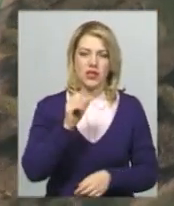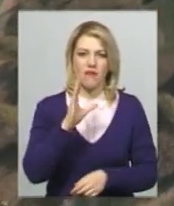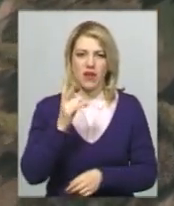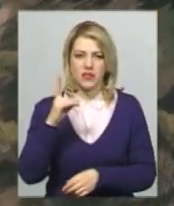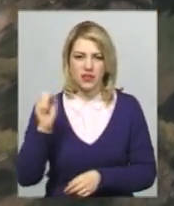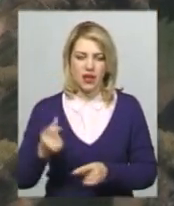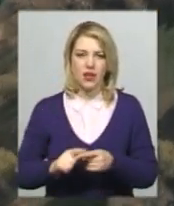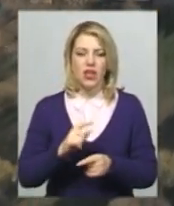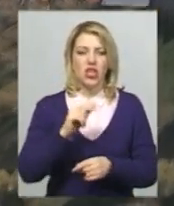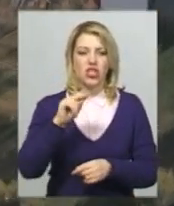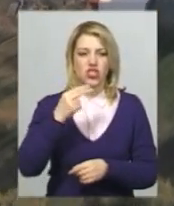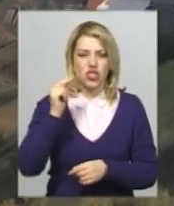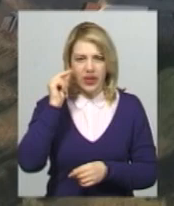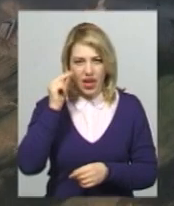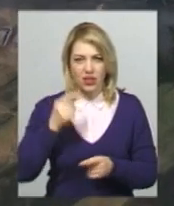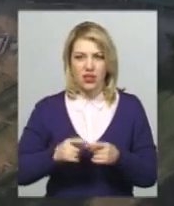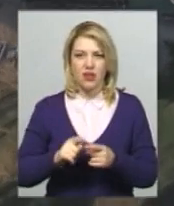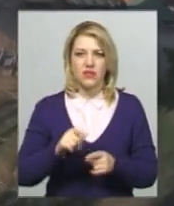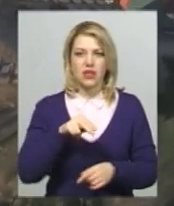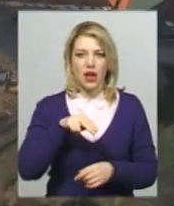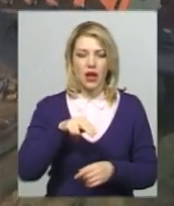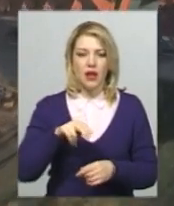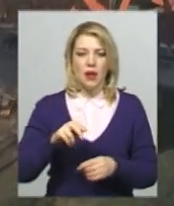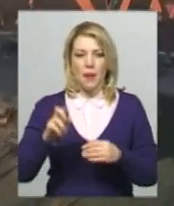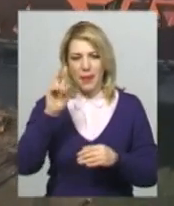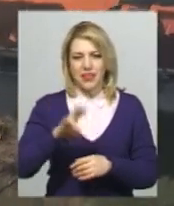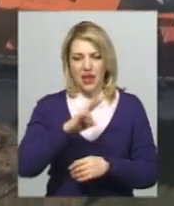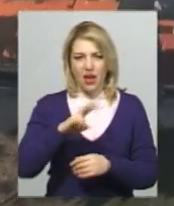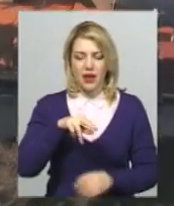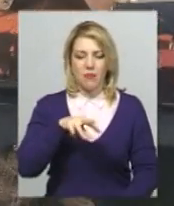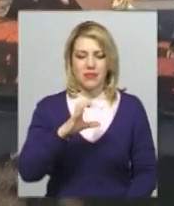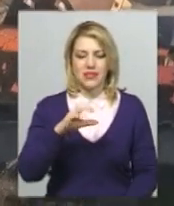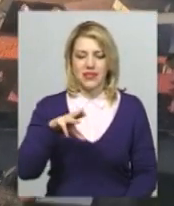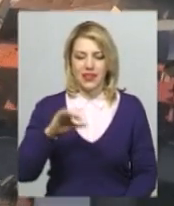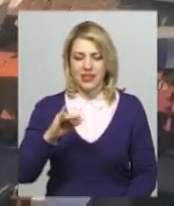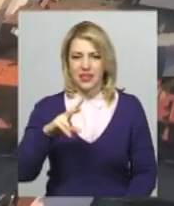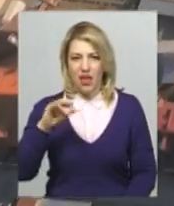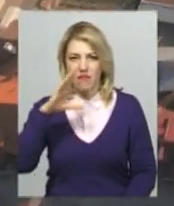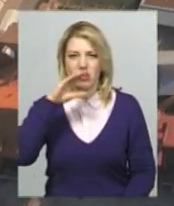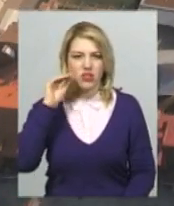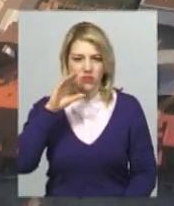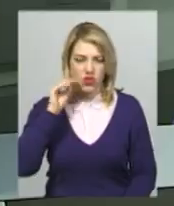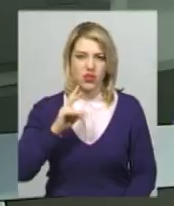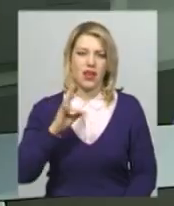Черняхівського, Довга, Харченка, Патріарха Мстислава, Шевченка та Князів Каріатовичів.